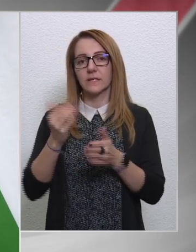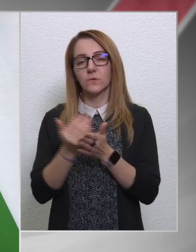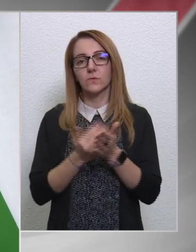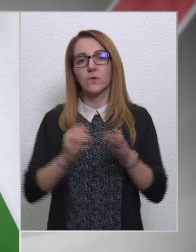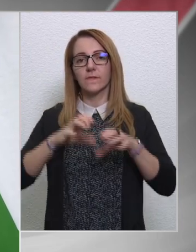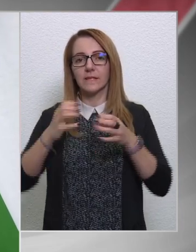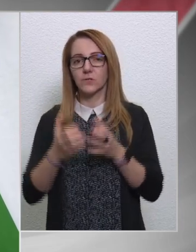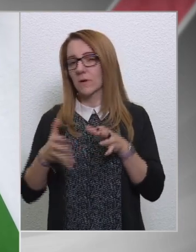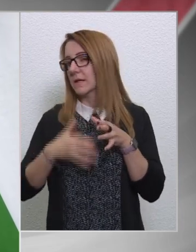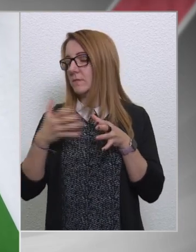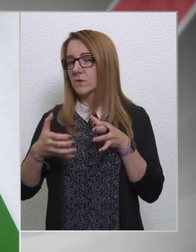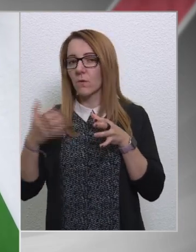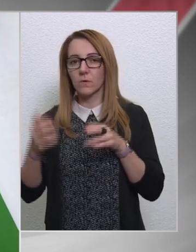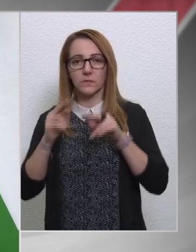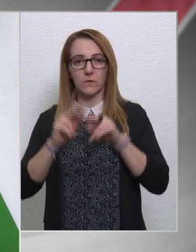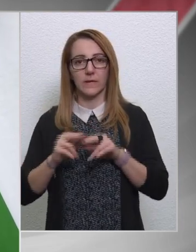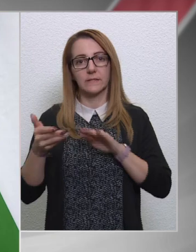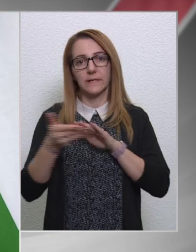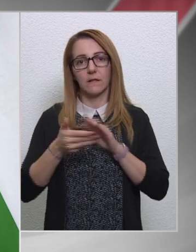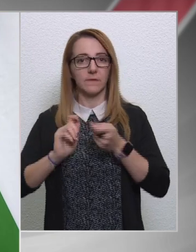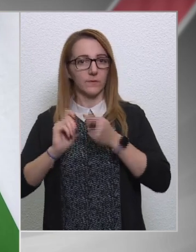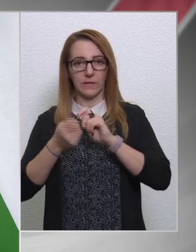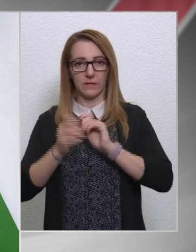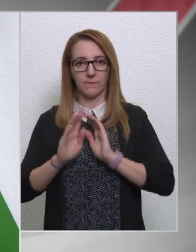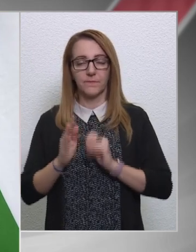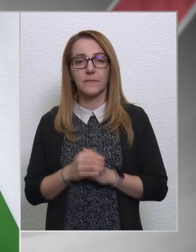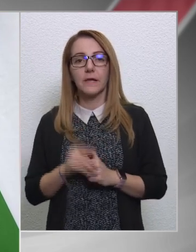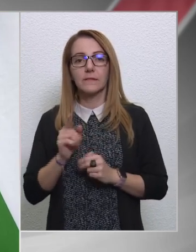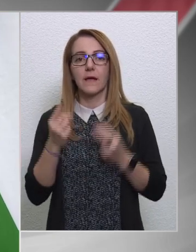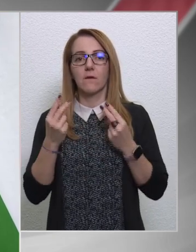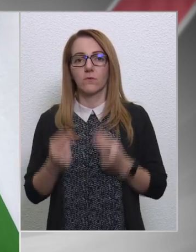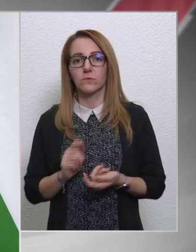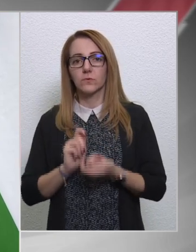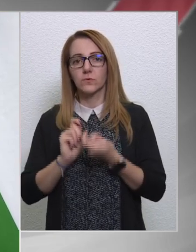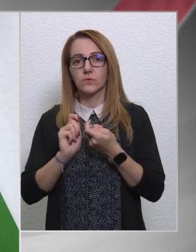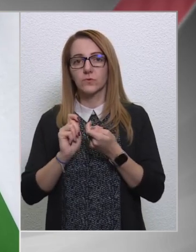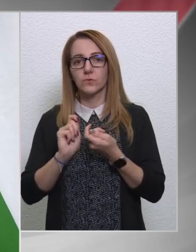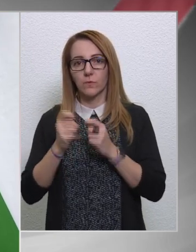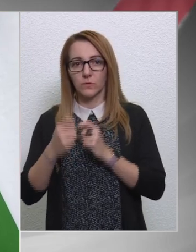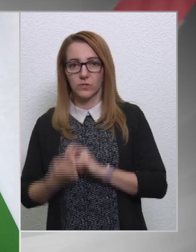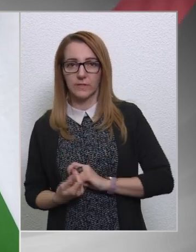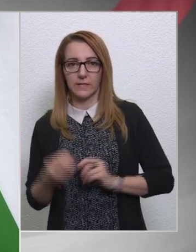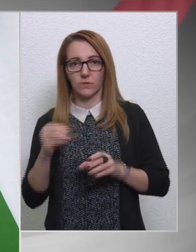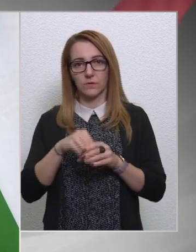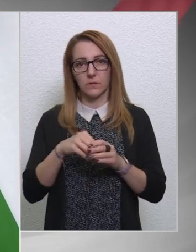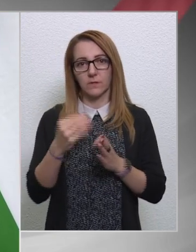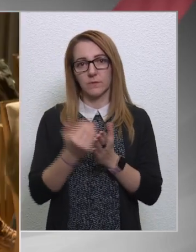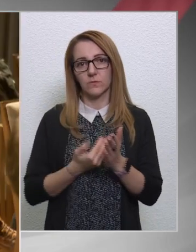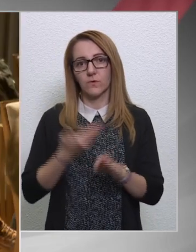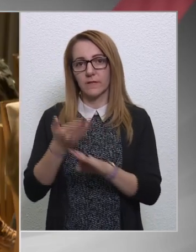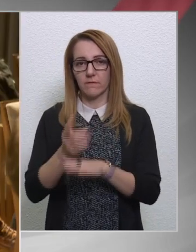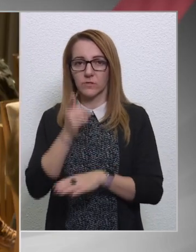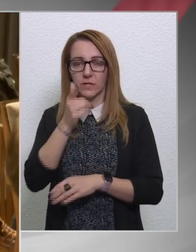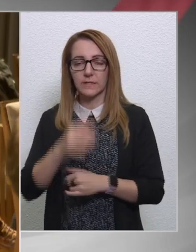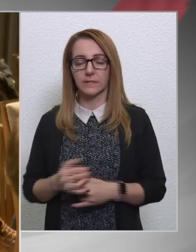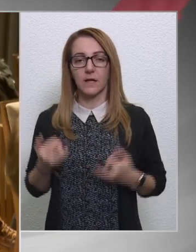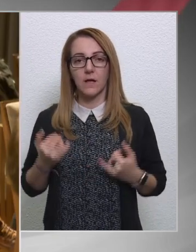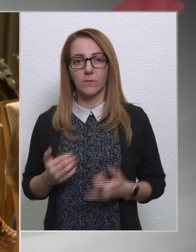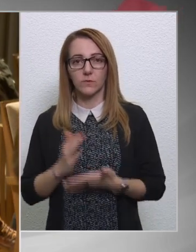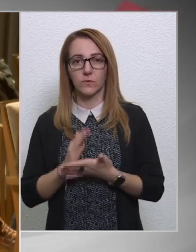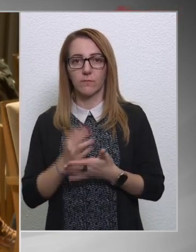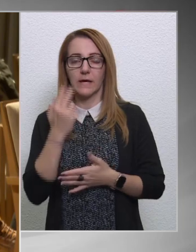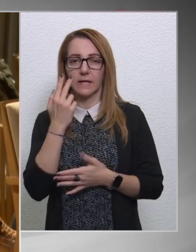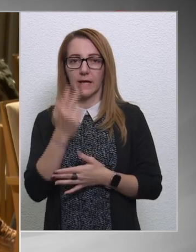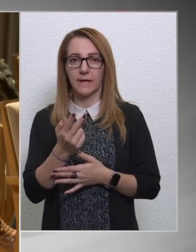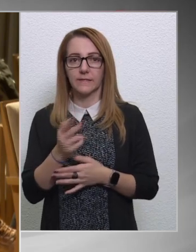amelyik szintén nem egy nagyon hosszú a rendszert alapvetően átalakító, de azért fontos módosításokat tartalmazó törvényjavaslat lesz. Most, hogy már